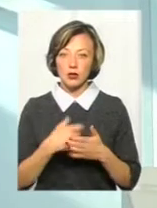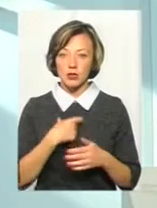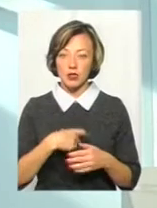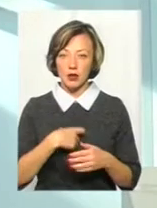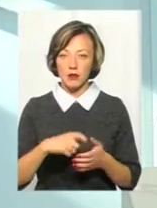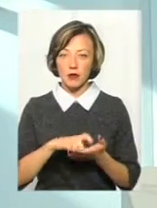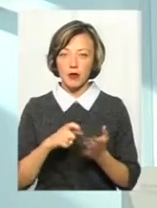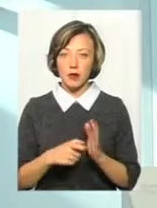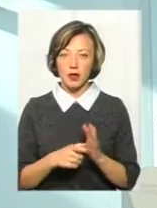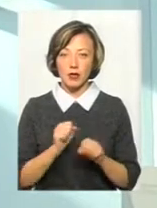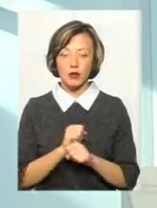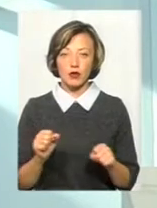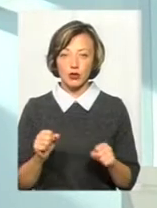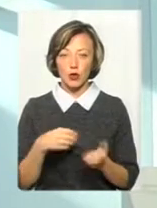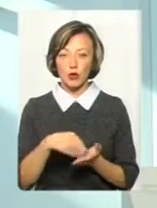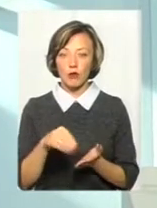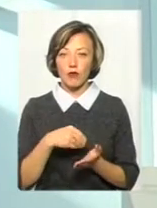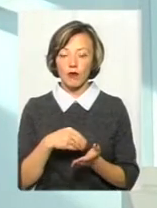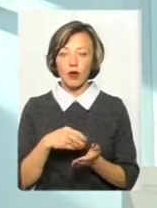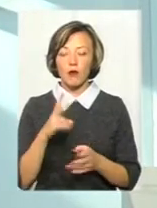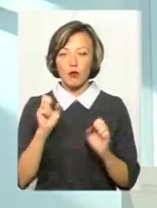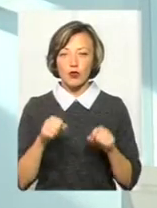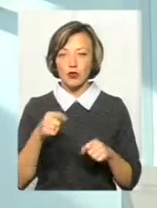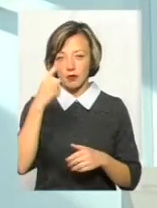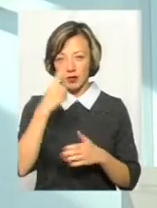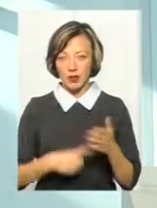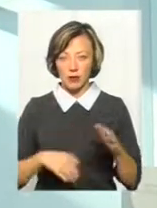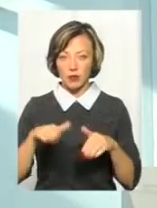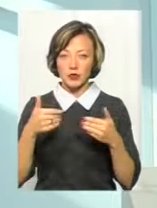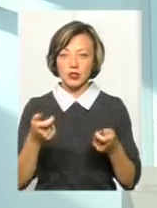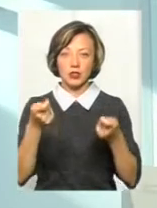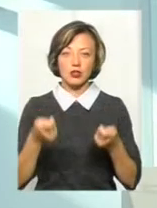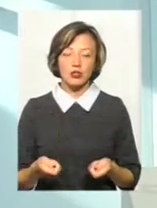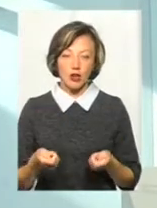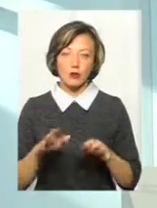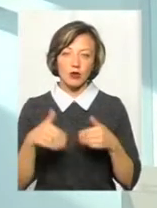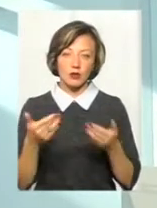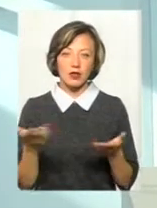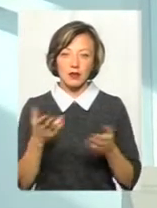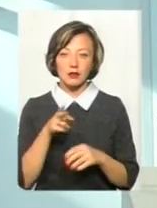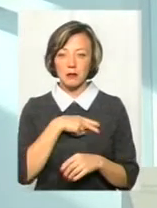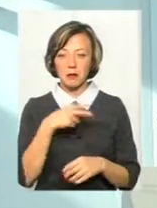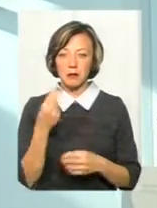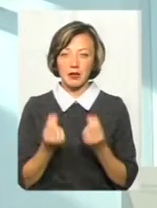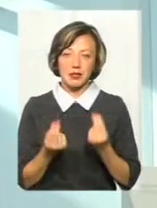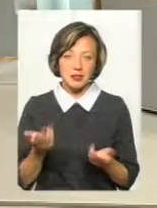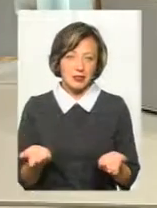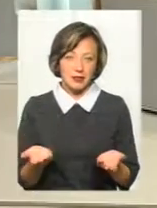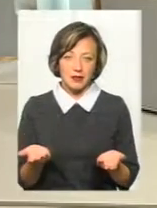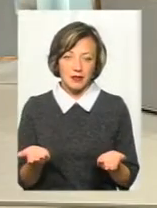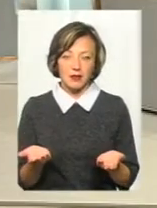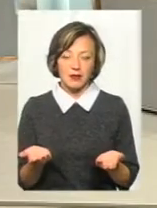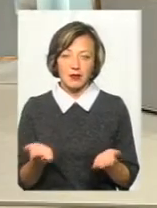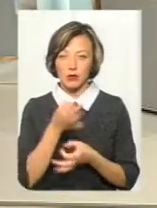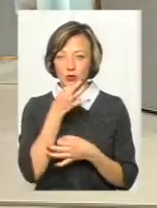помешкання, не можна купуватись на пропозиції дешевого, на пропозиції якихось призів, чи на будь